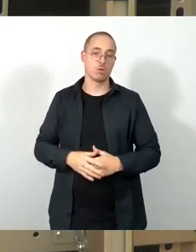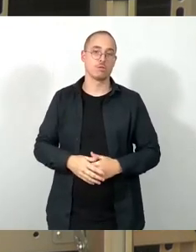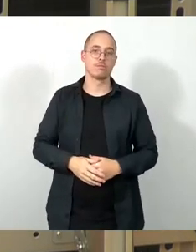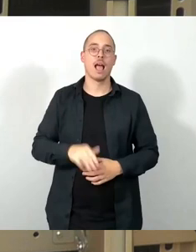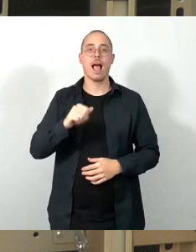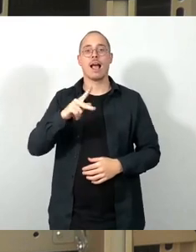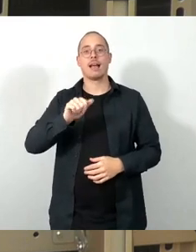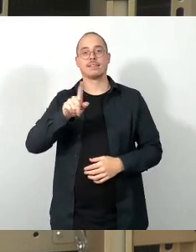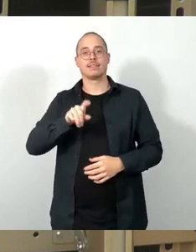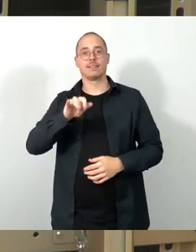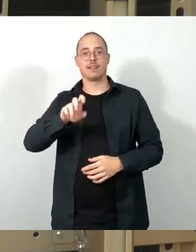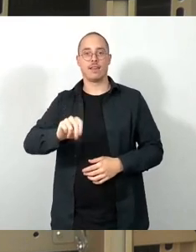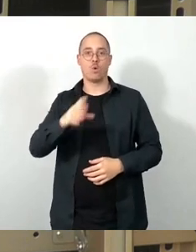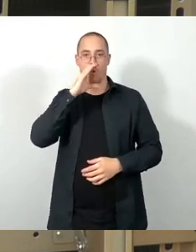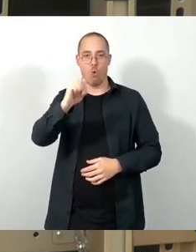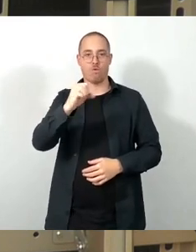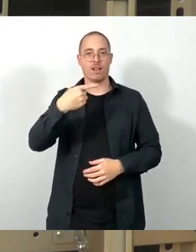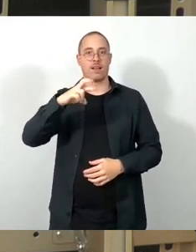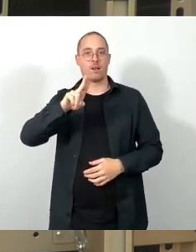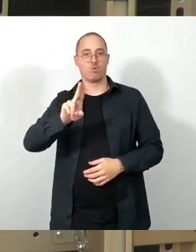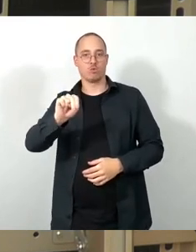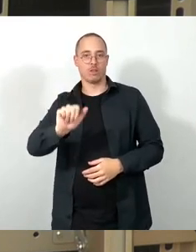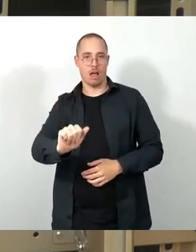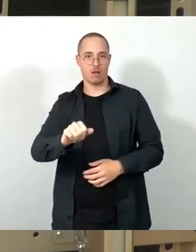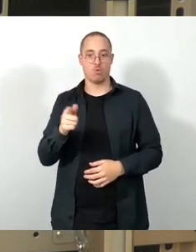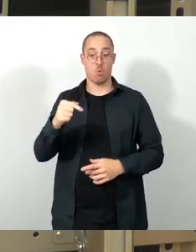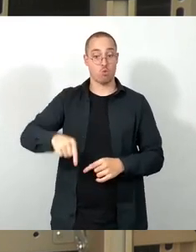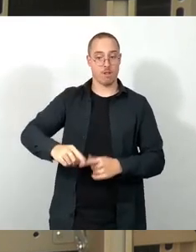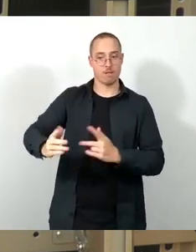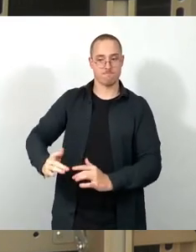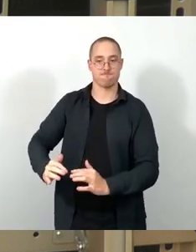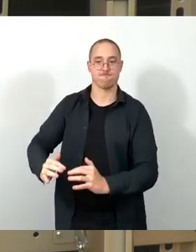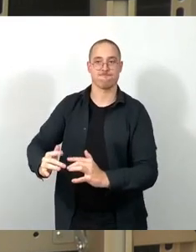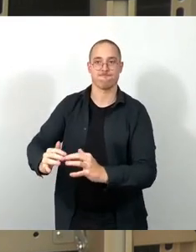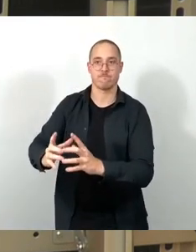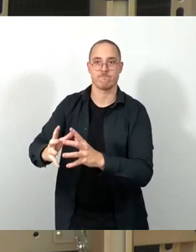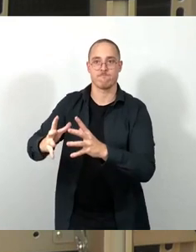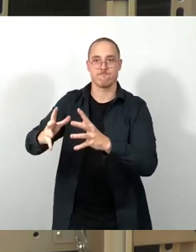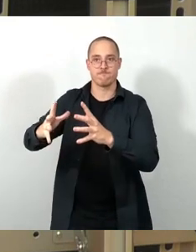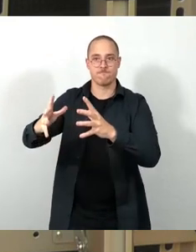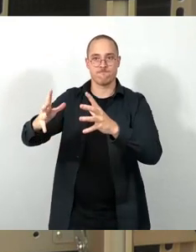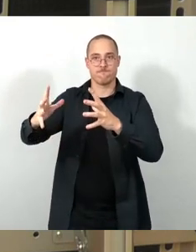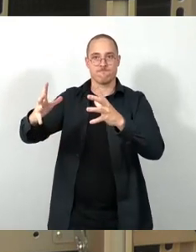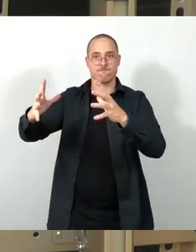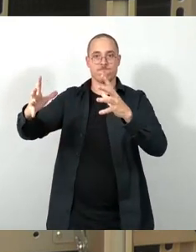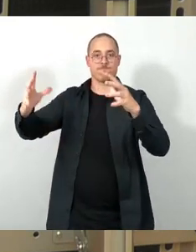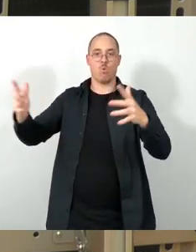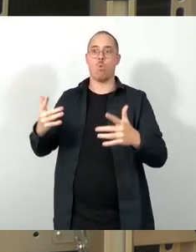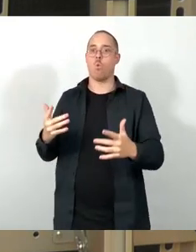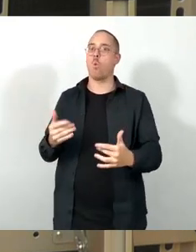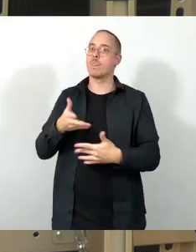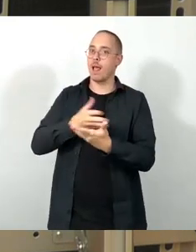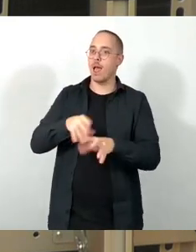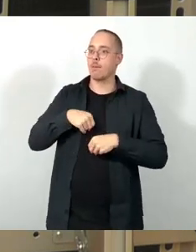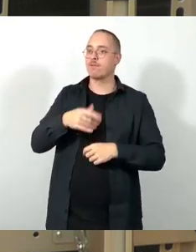Von unten aus der Bürgerschaft gewachsen. Partizipativ. Gerade der Akazienhof lebt